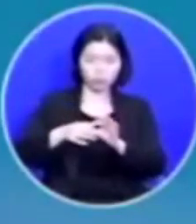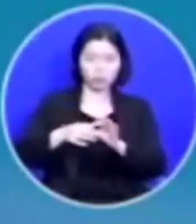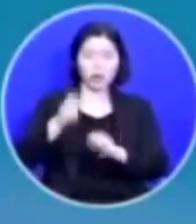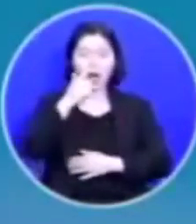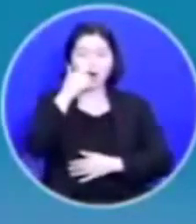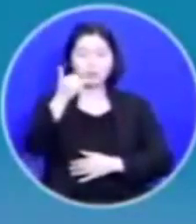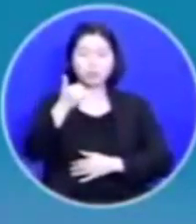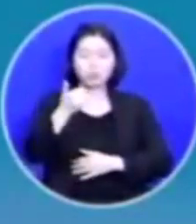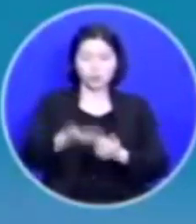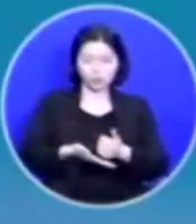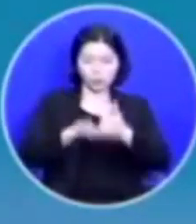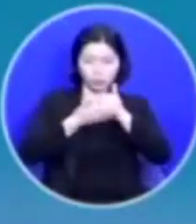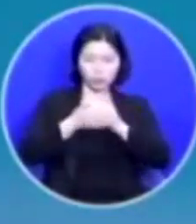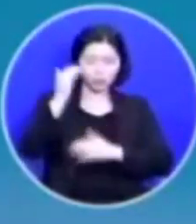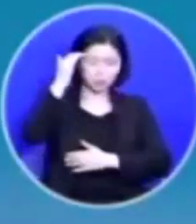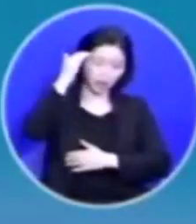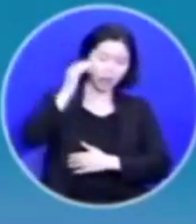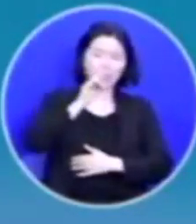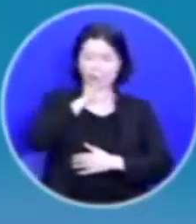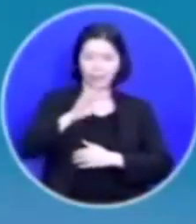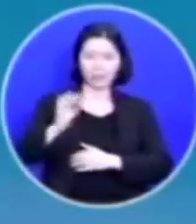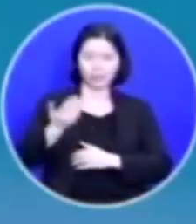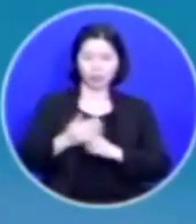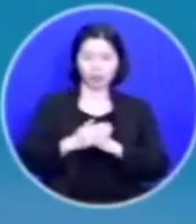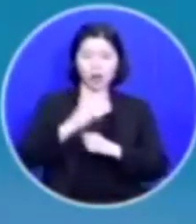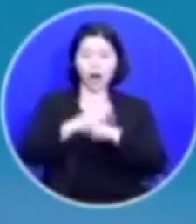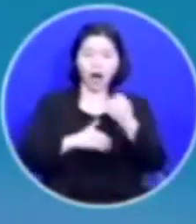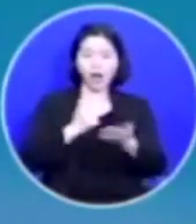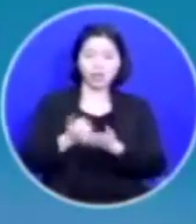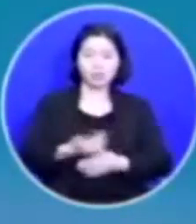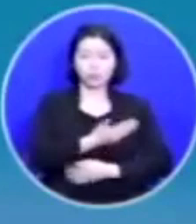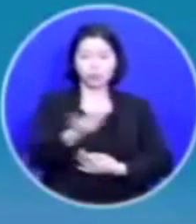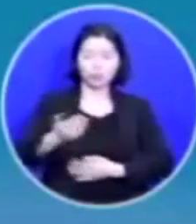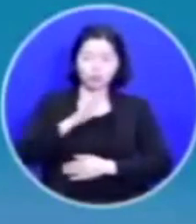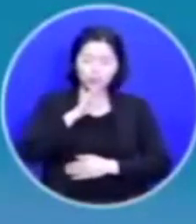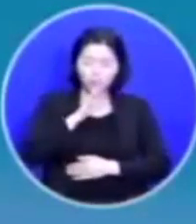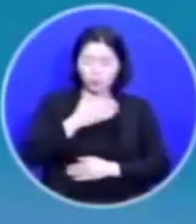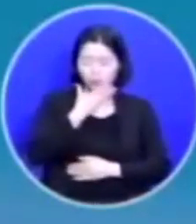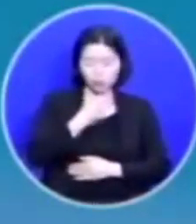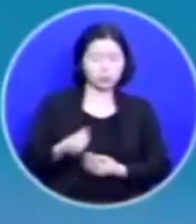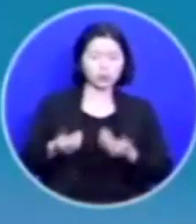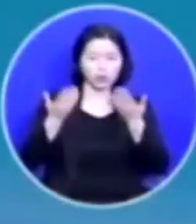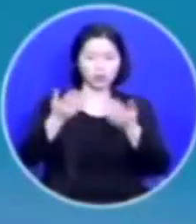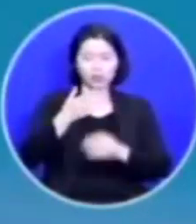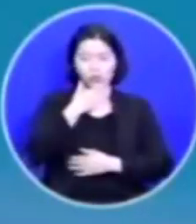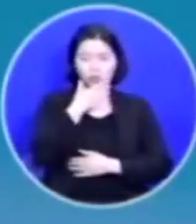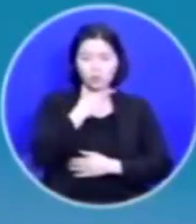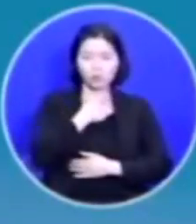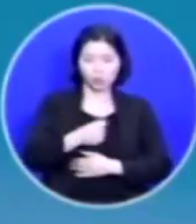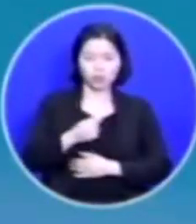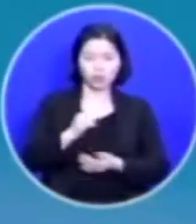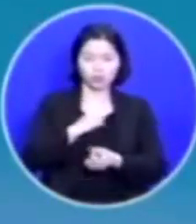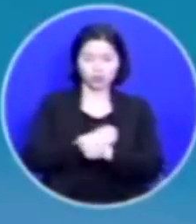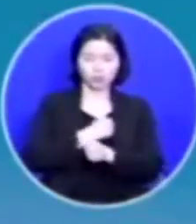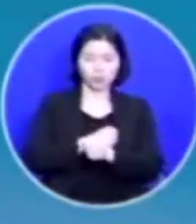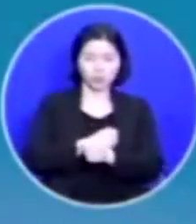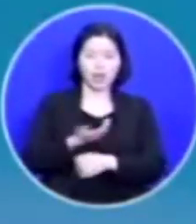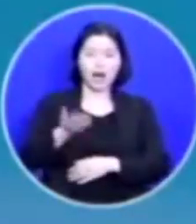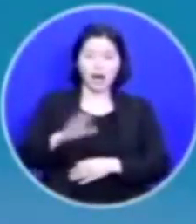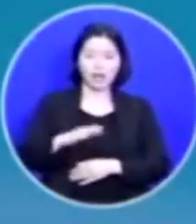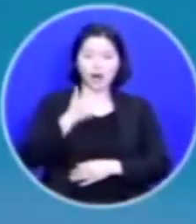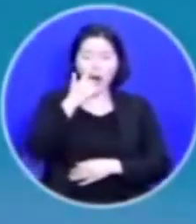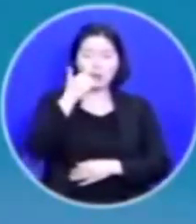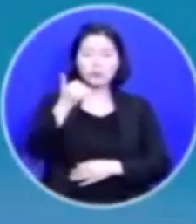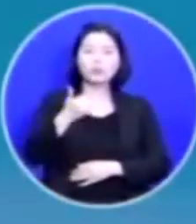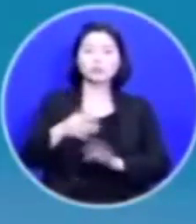걸림돌이 되지 않아야 합니다 하나님은 여러분들을 정말 축복하기를 원하십니다 그러나 부모님과의